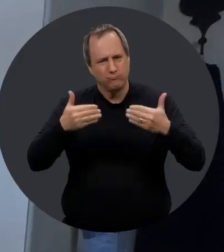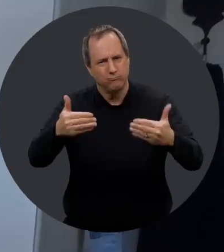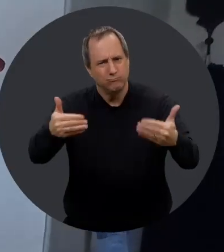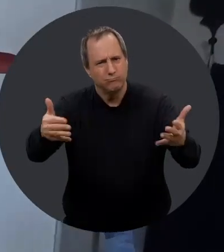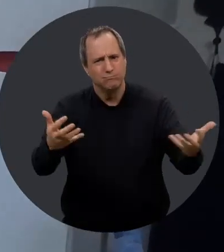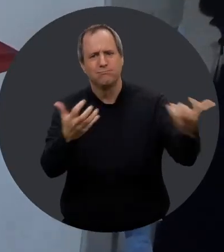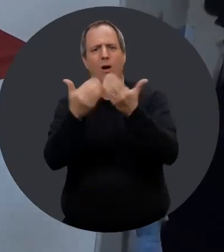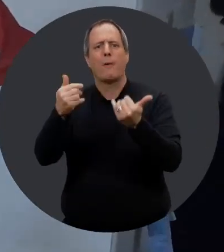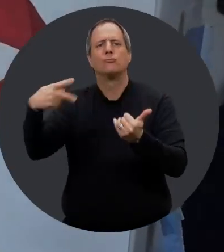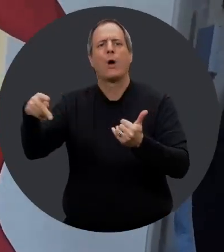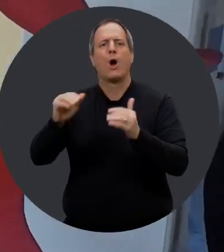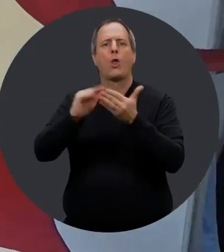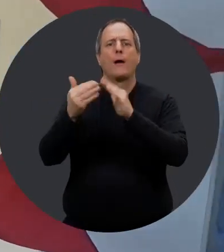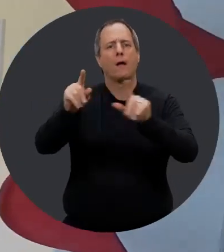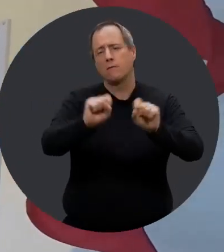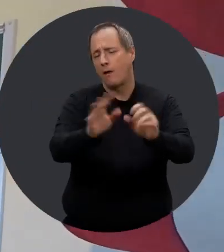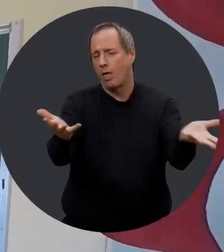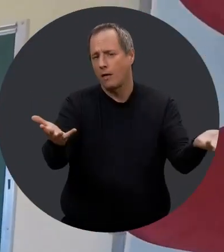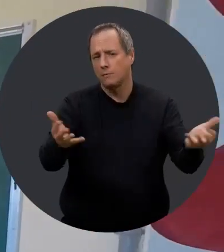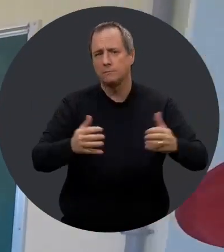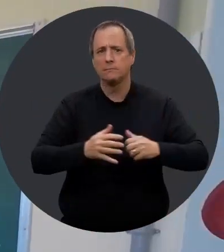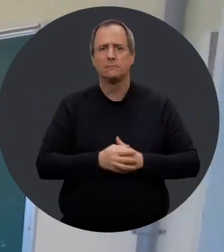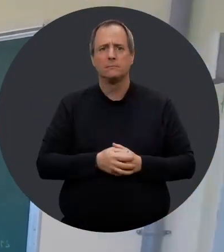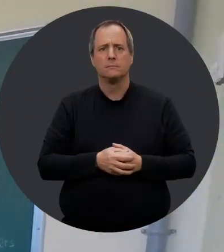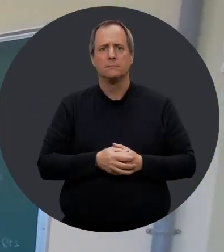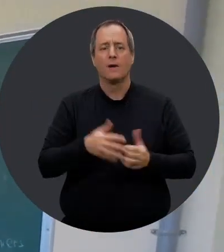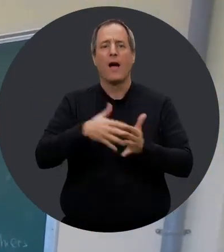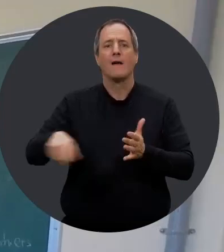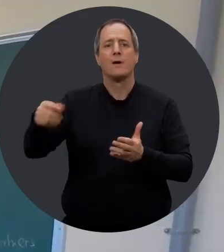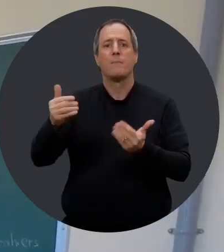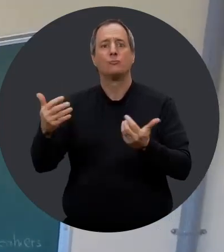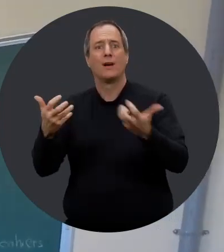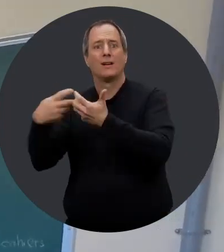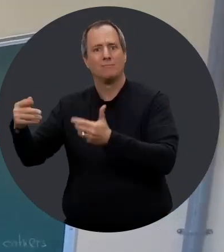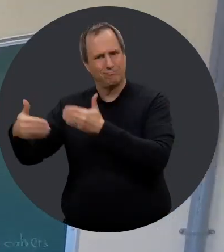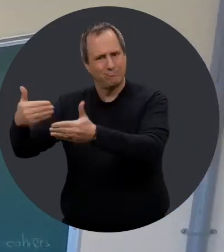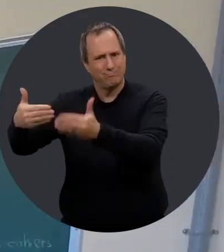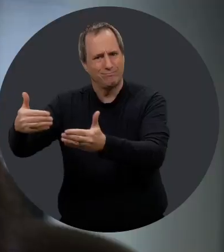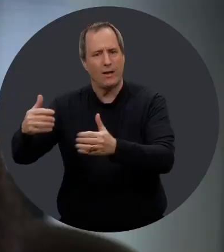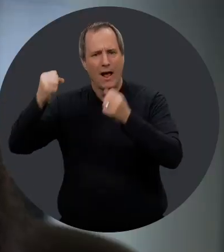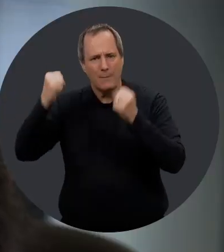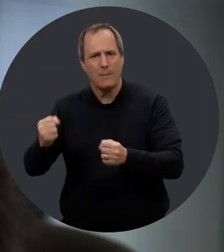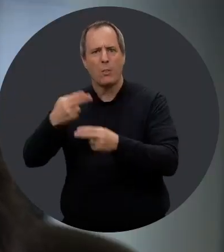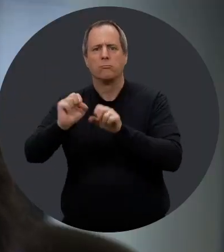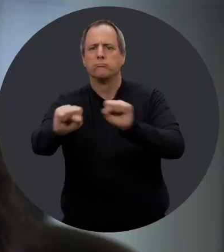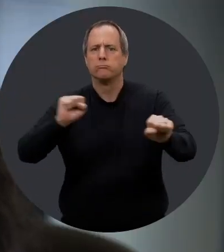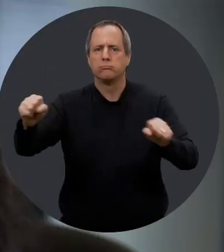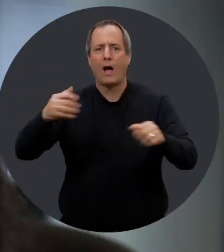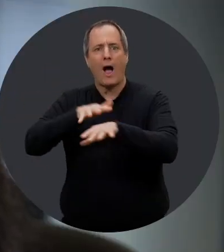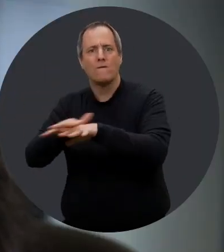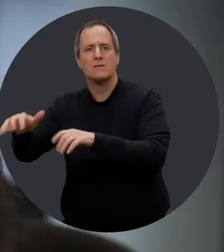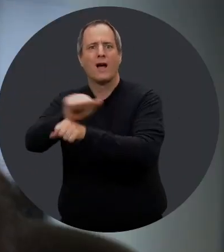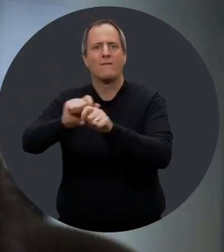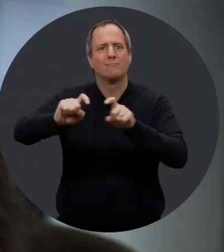de ne hésiter, puis de se lancer. Ça n'aurait pas un besoin de la communauté, clairement. Puis, d'aller avec les besoins de ces élèves-là, ils sont capables de les